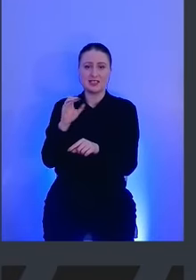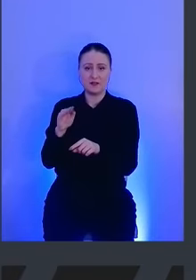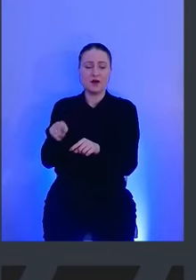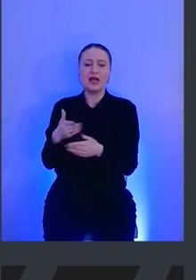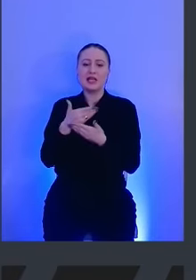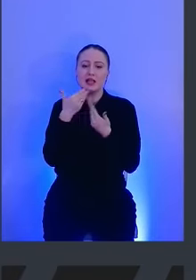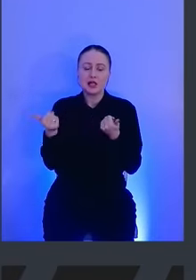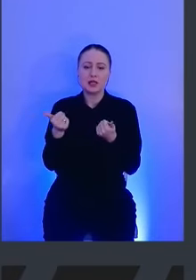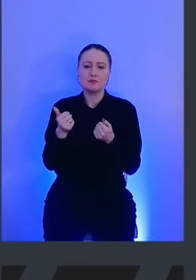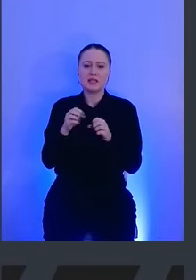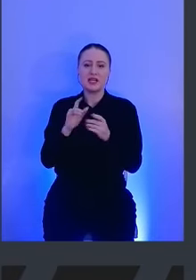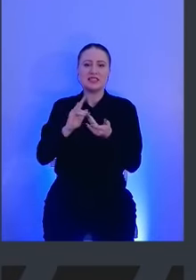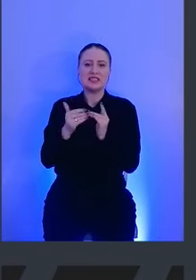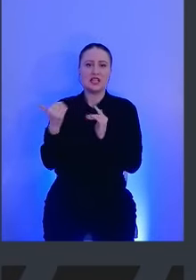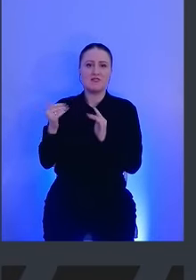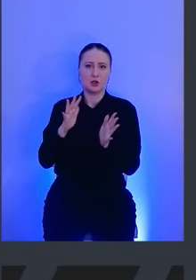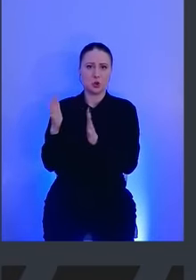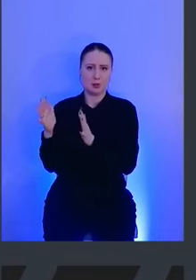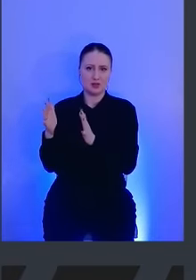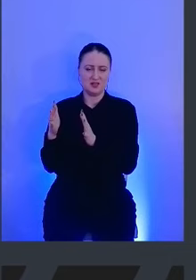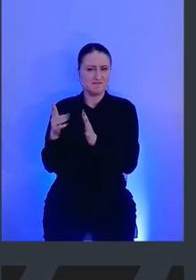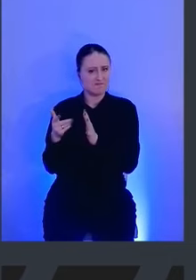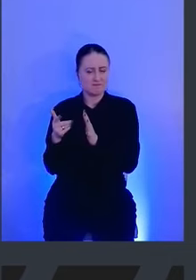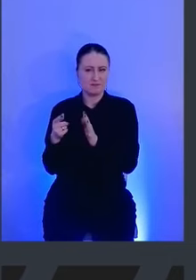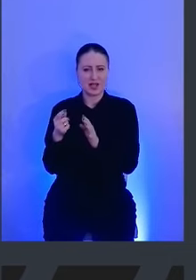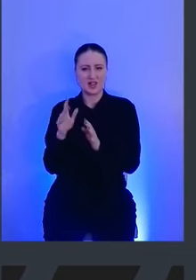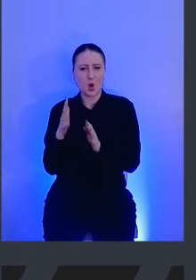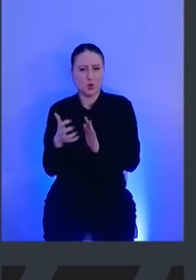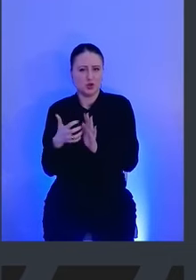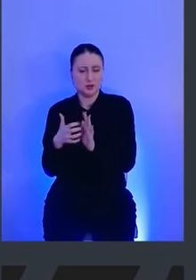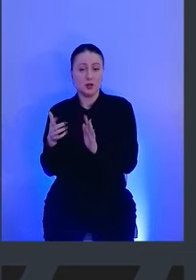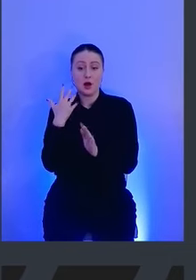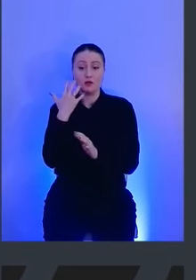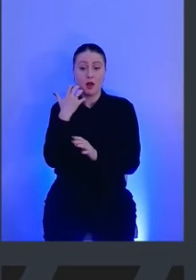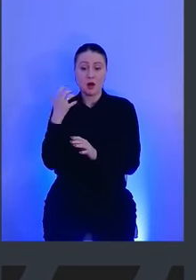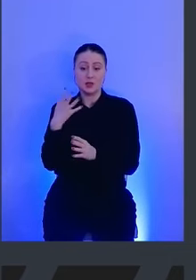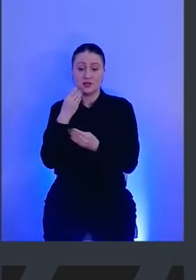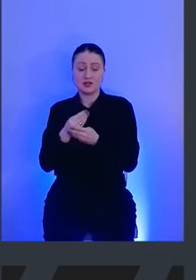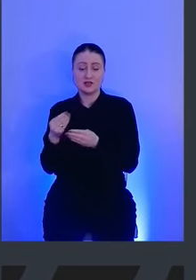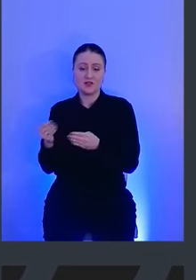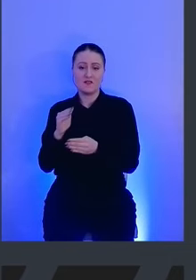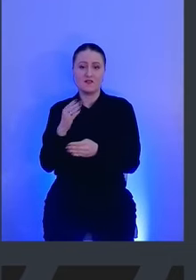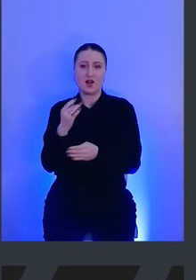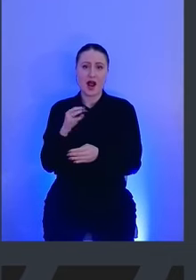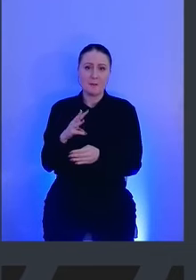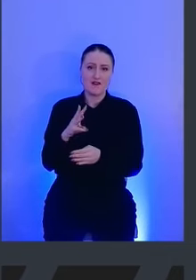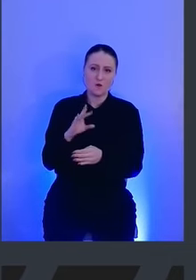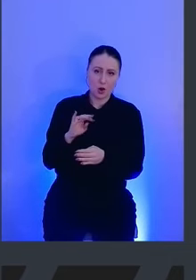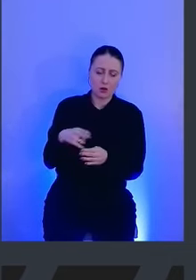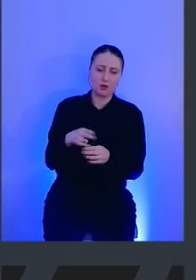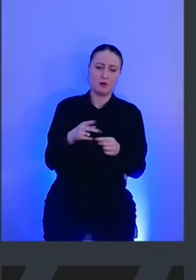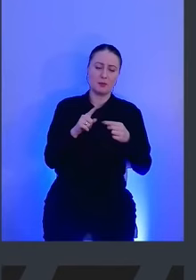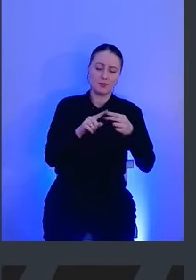реализованы сетевые события. То есть Apple, когда представляла все свои три фреймворка – Network Extensions,